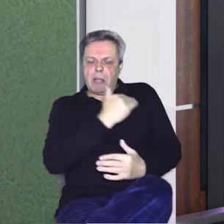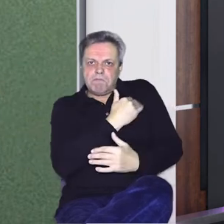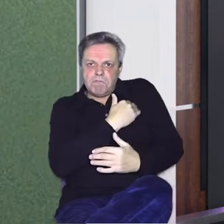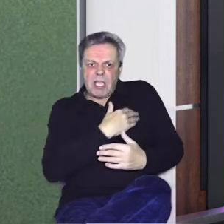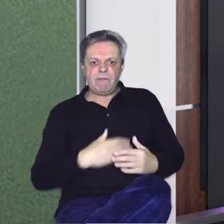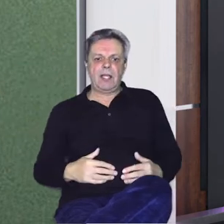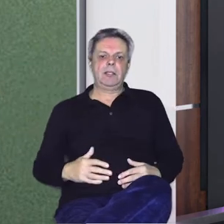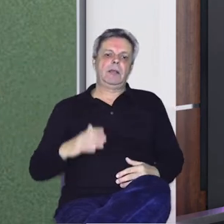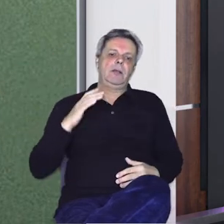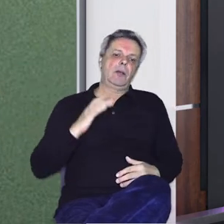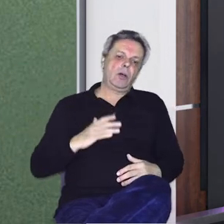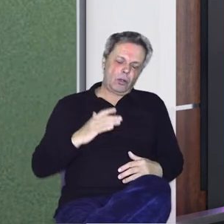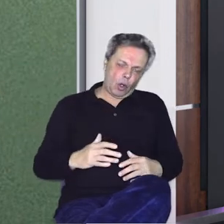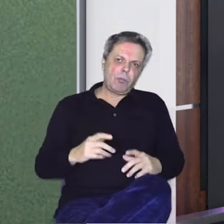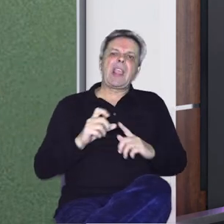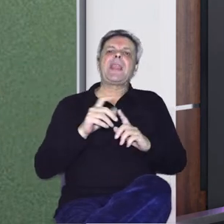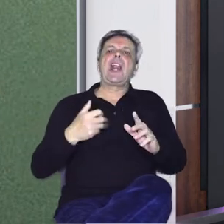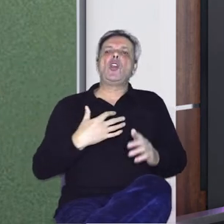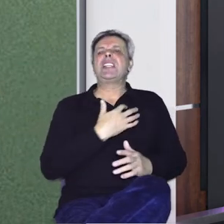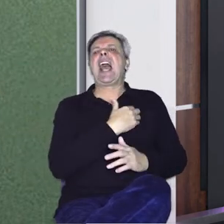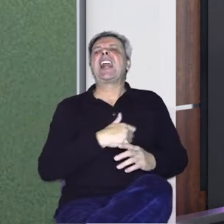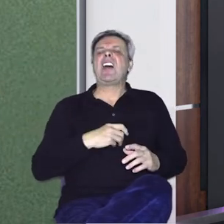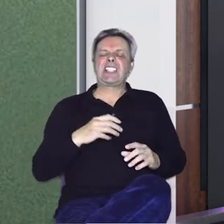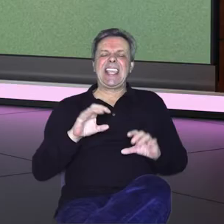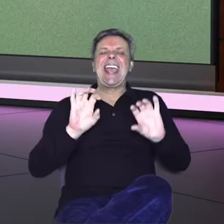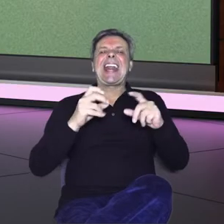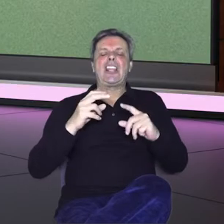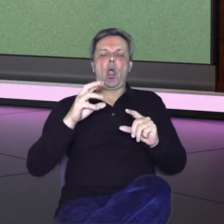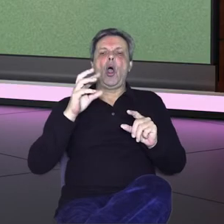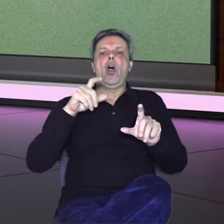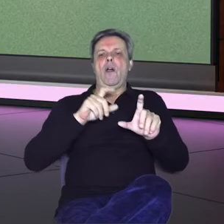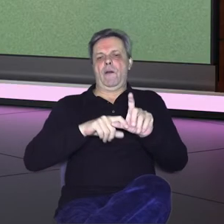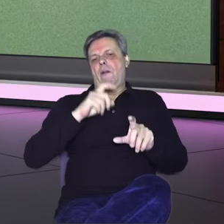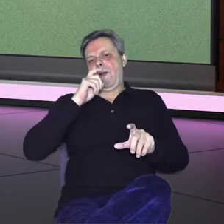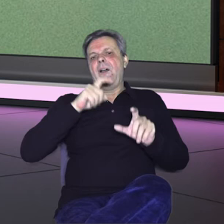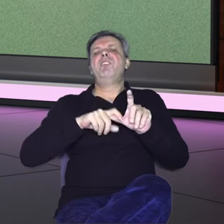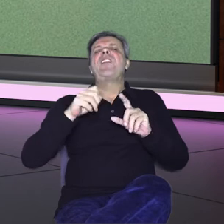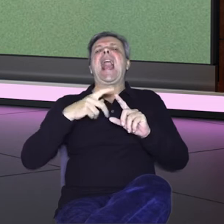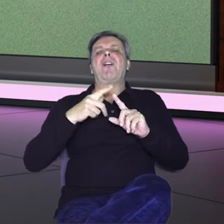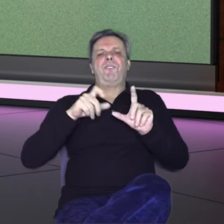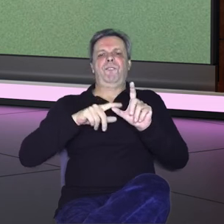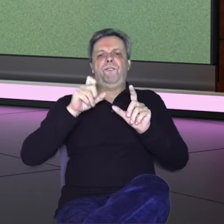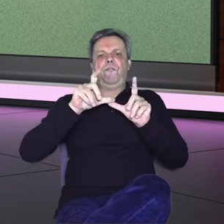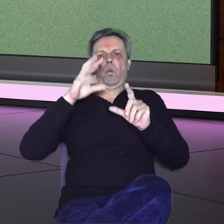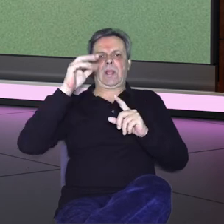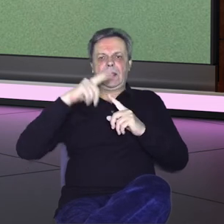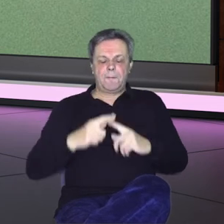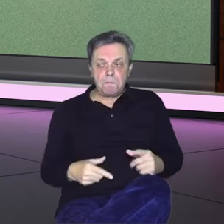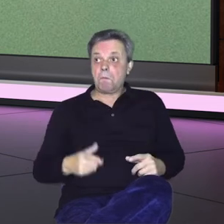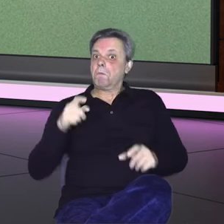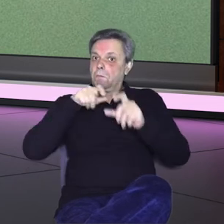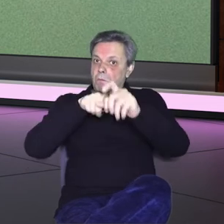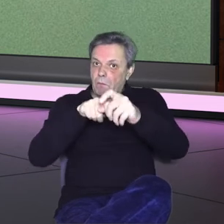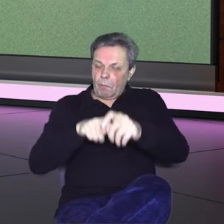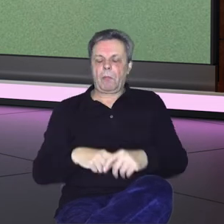bio gospodin Dario iz Hrvatskog radio Frankfurta. S njime smo stvarili soradnju i nakon toga